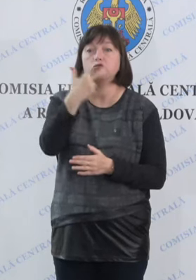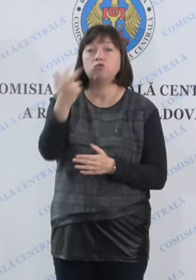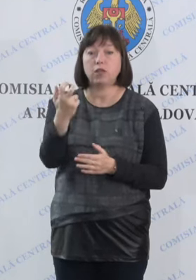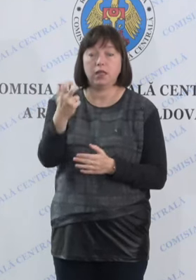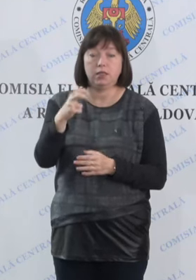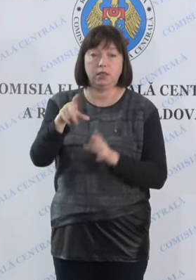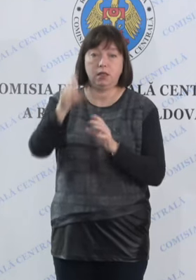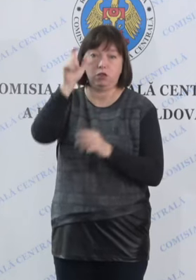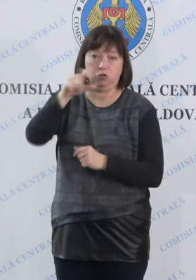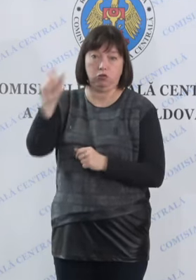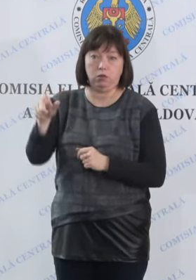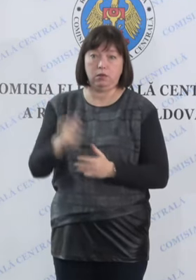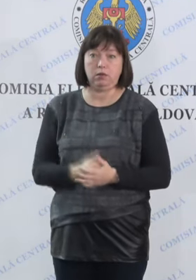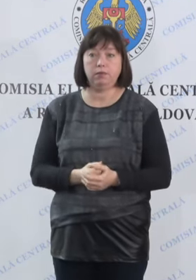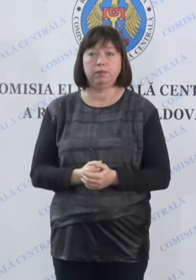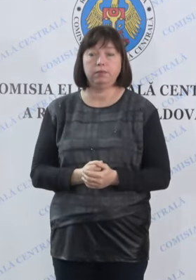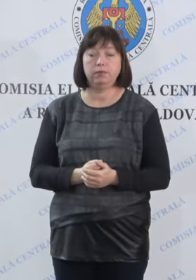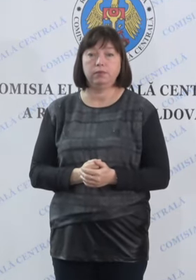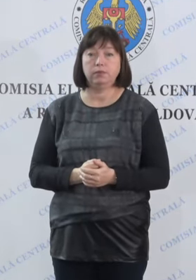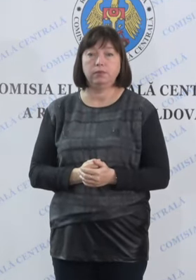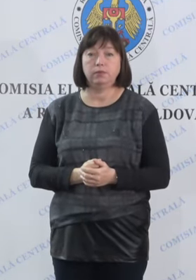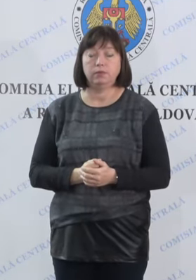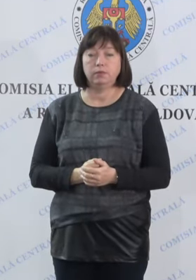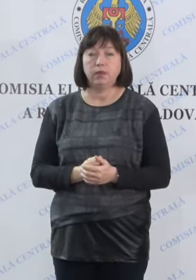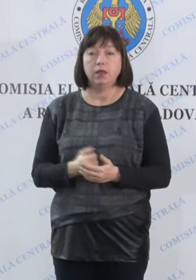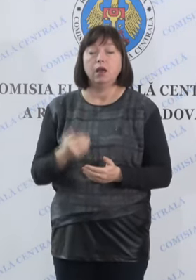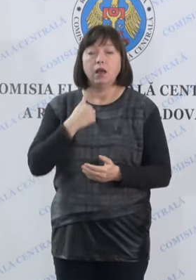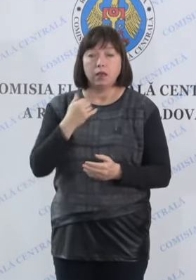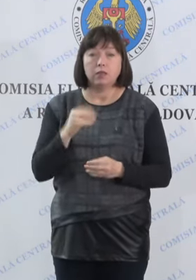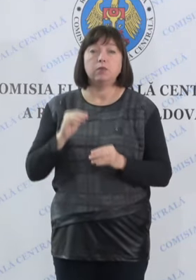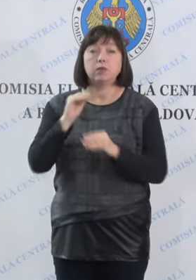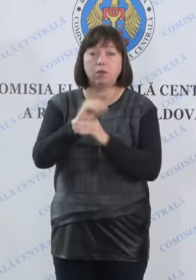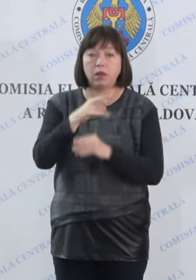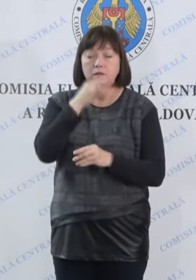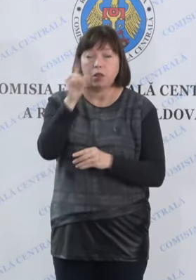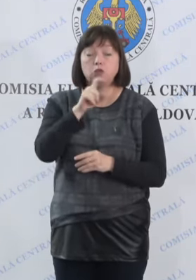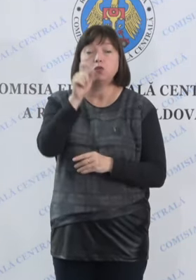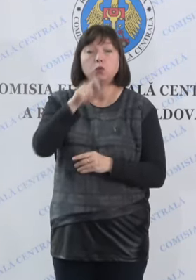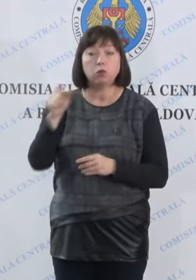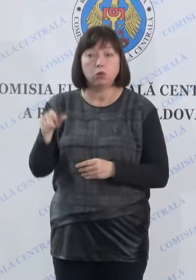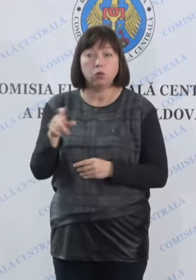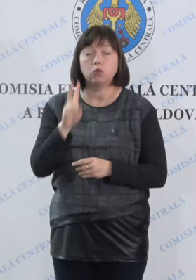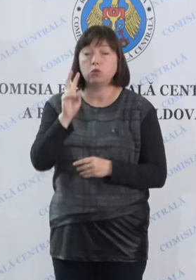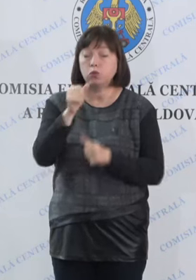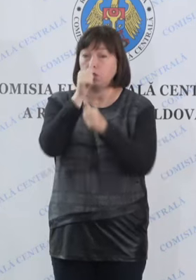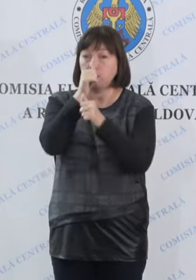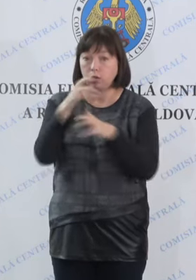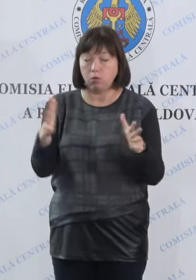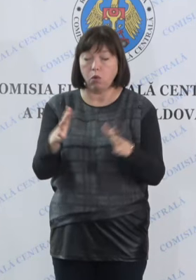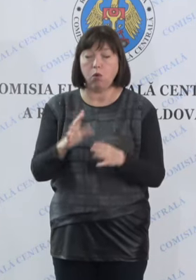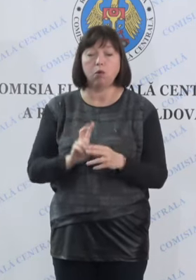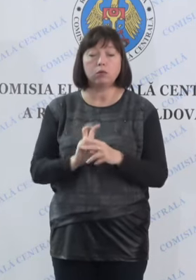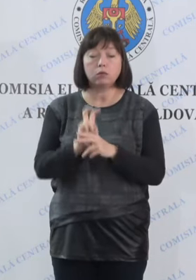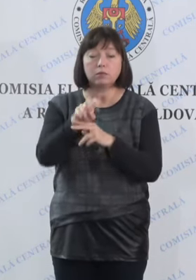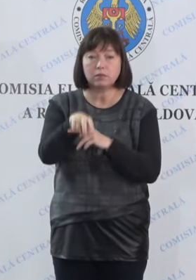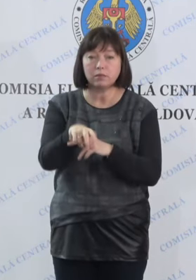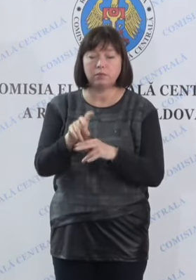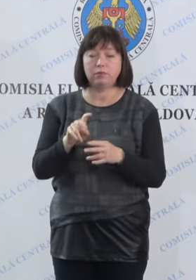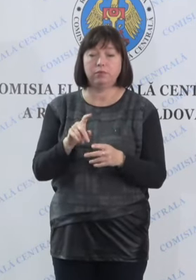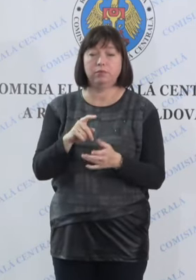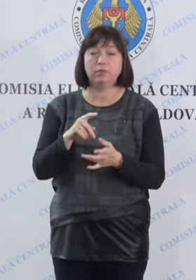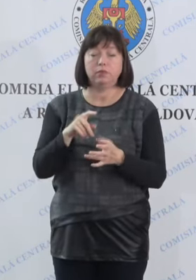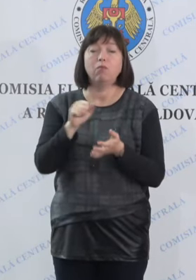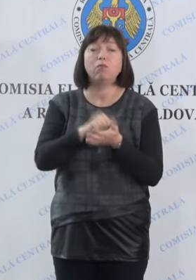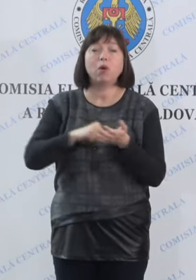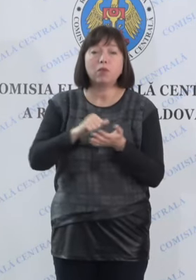de alegători. Ținem să amintim că persoanele care nu pot ajunge la secțiile de votare